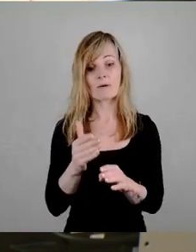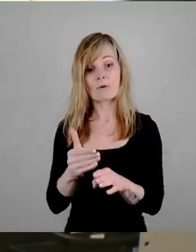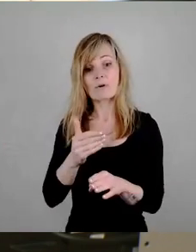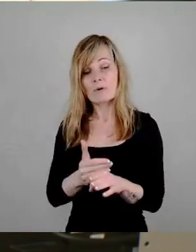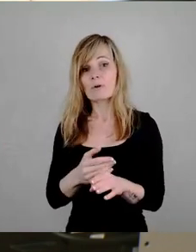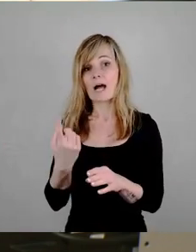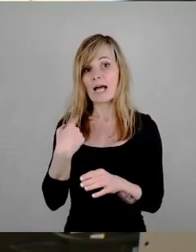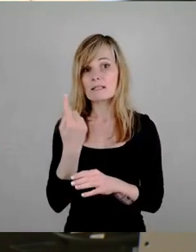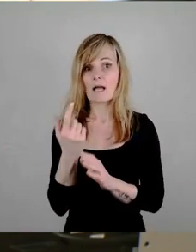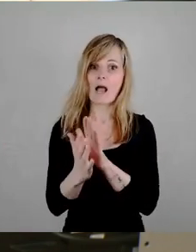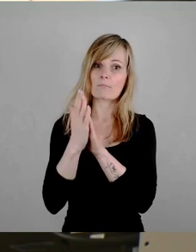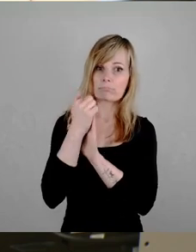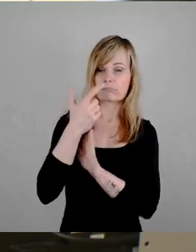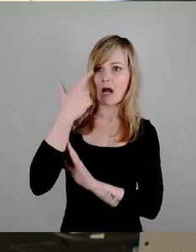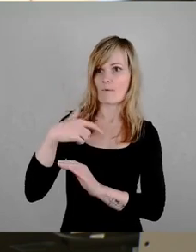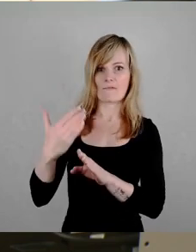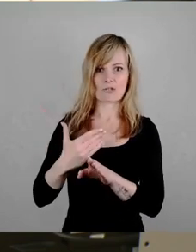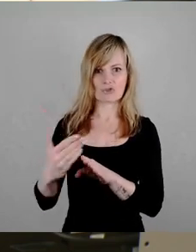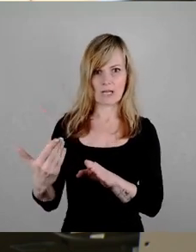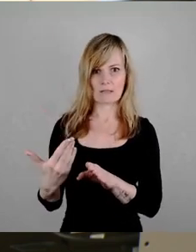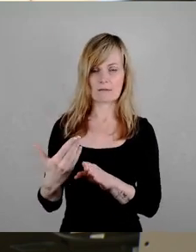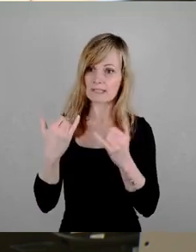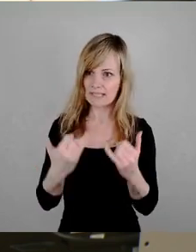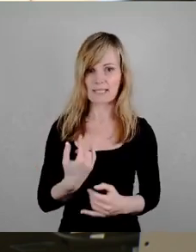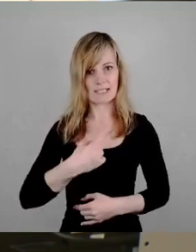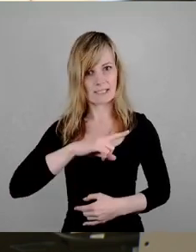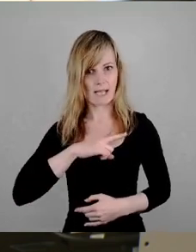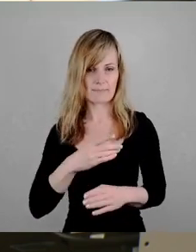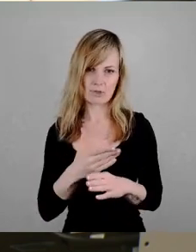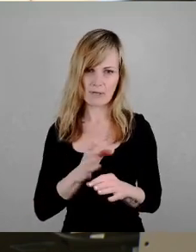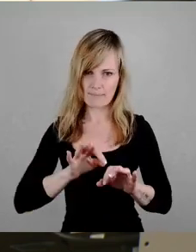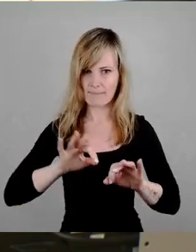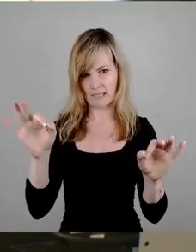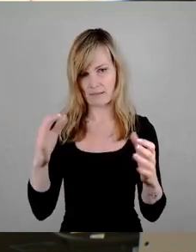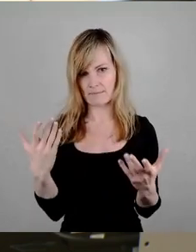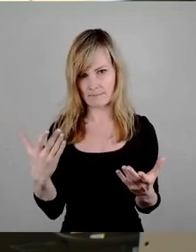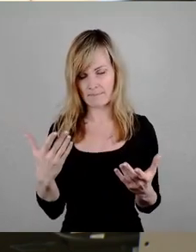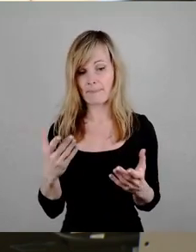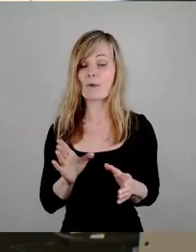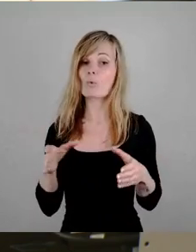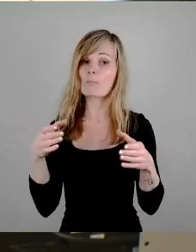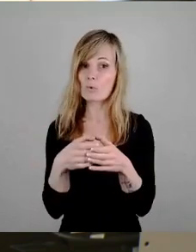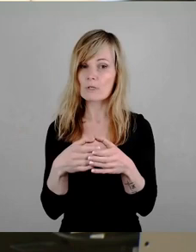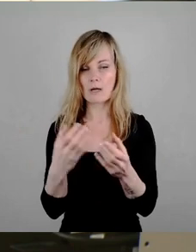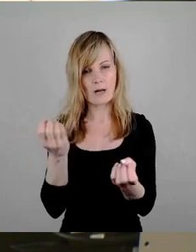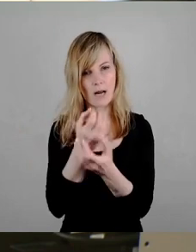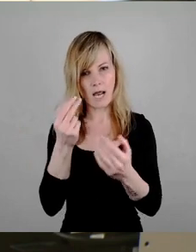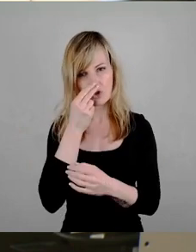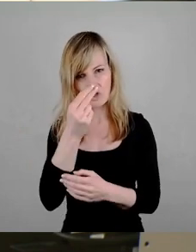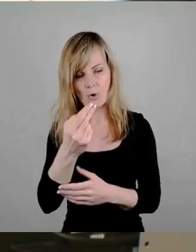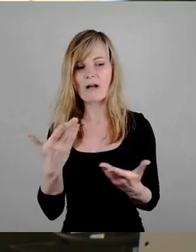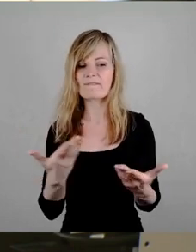entscheiden Wir sollten uns also da als Kommune ganz klar bekennen Wo sind unsere Gestaltungsoptionen